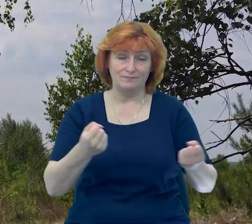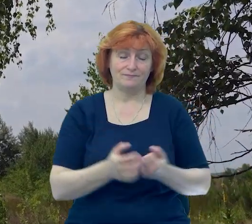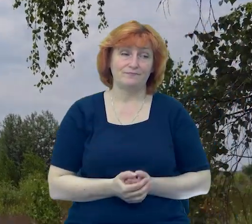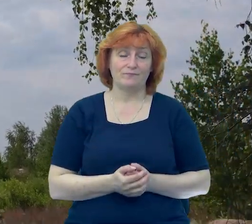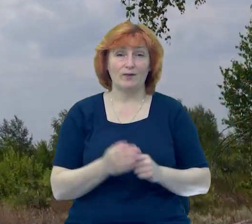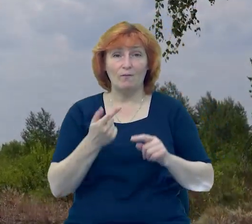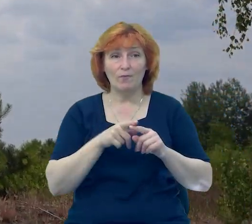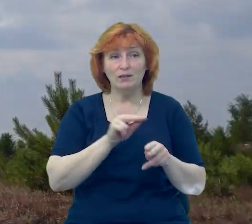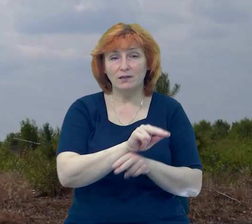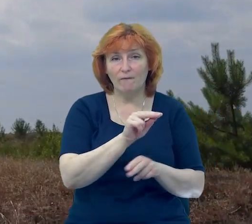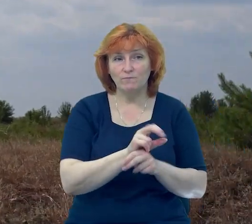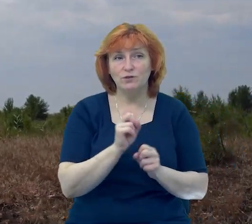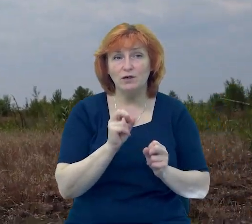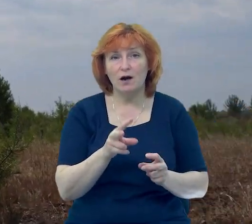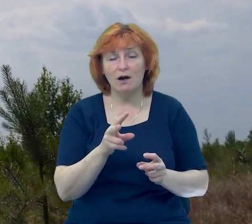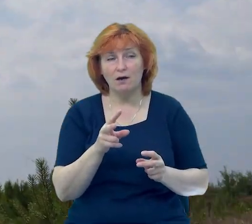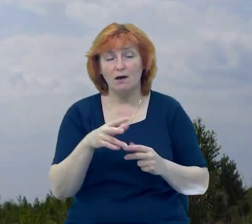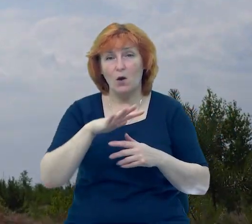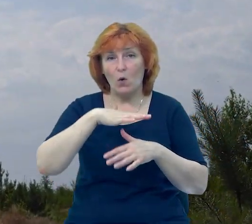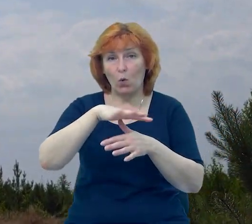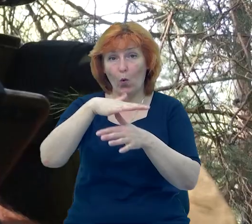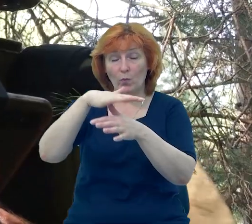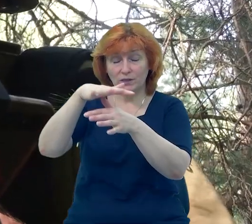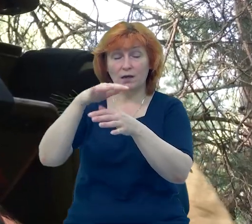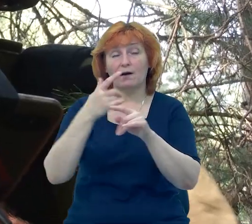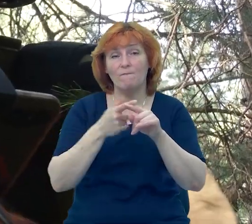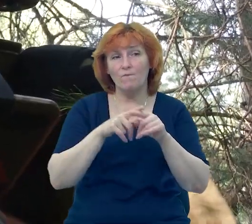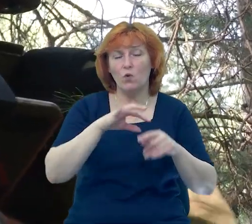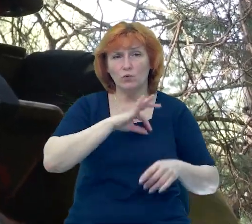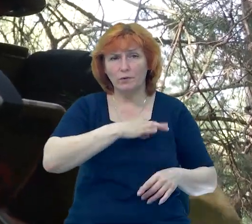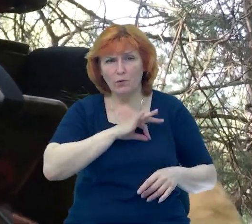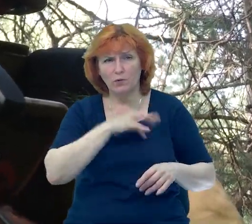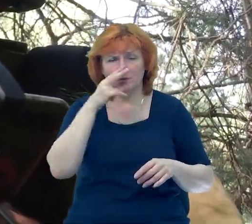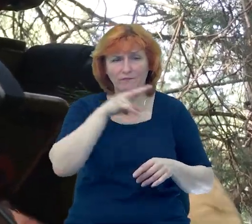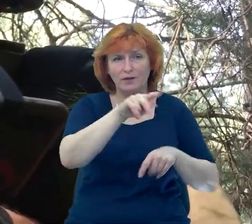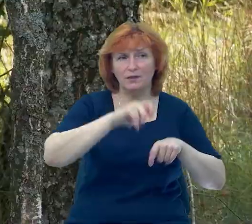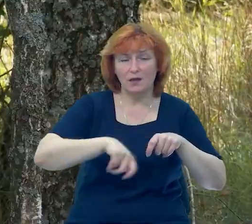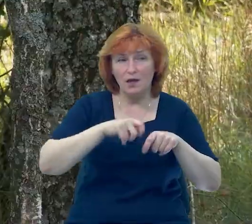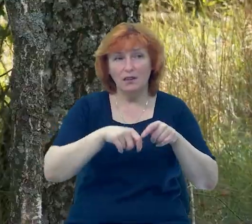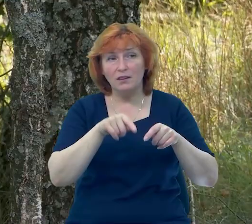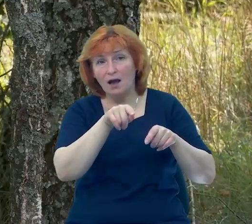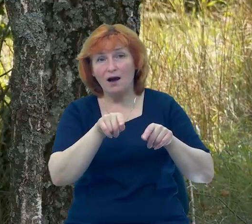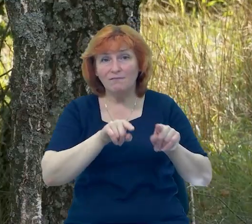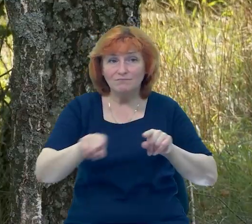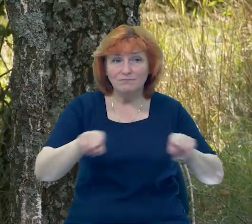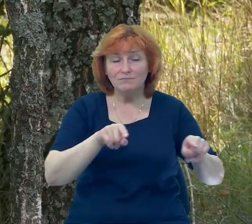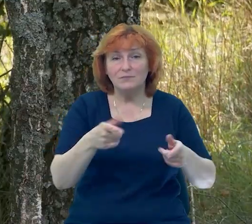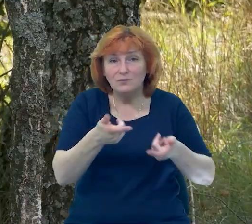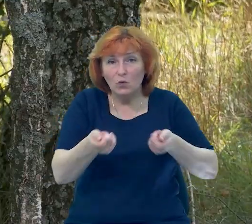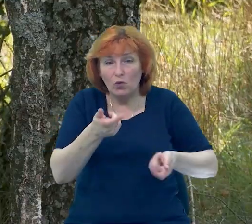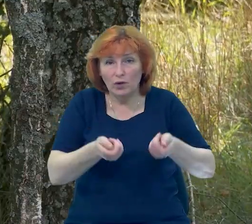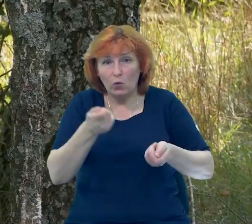літати на звичайних цивільних коптерах. Завдяки ним проводять розвідку та коригують вогонь артилерії. Краще використовувати